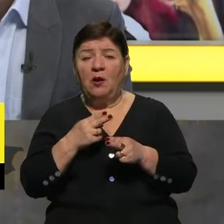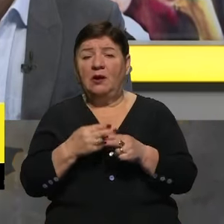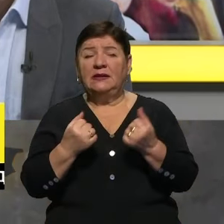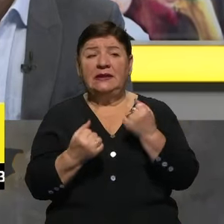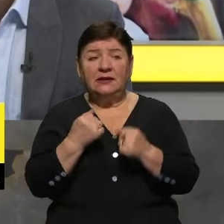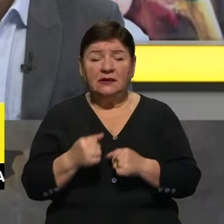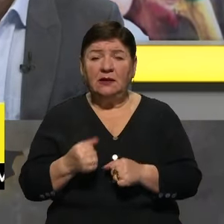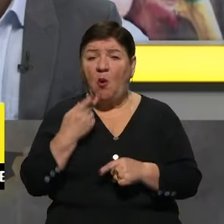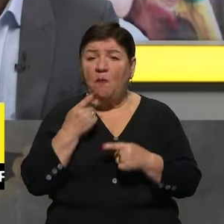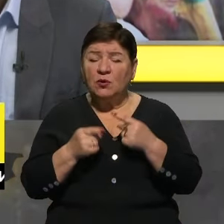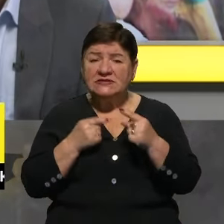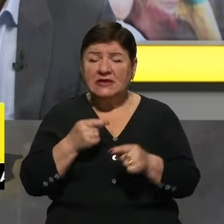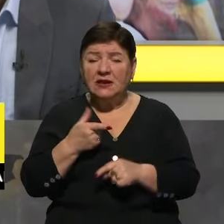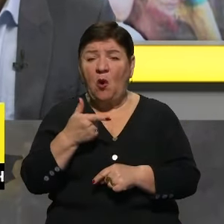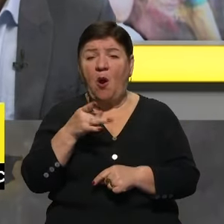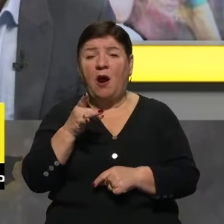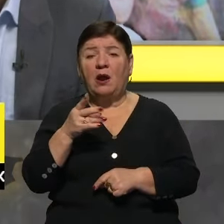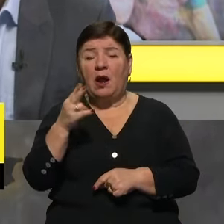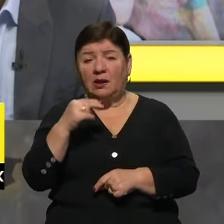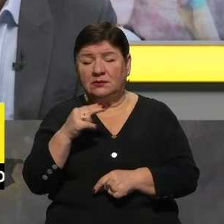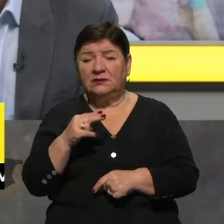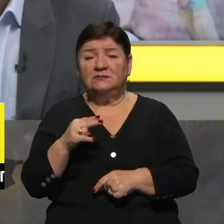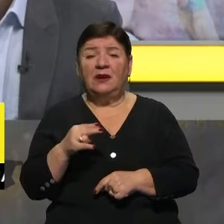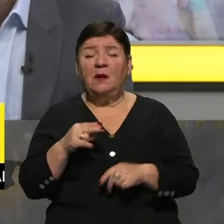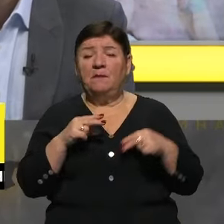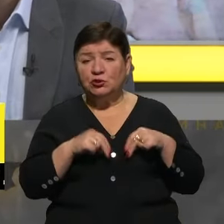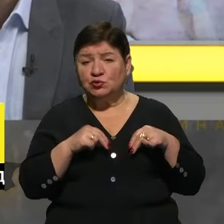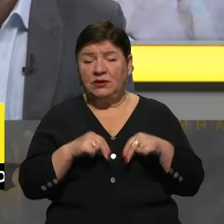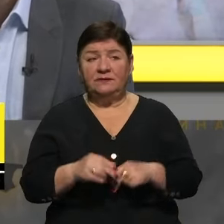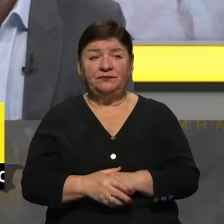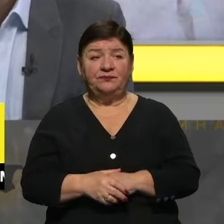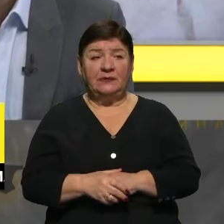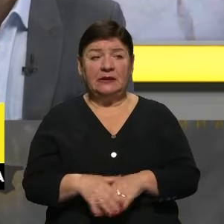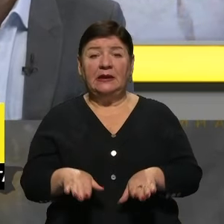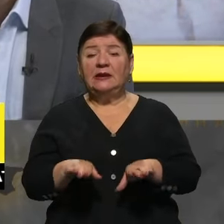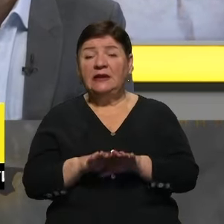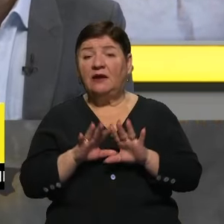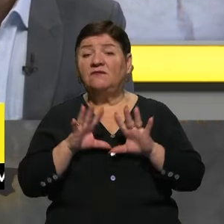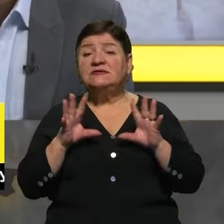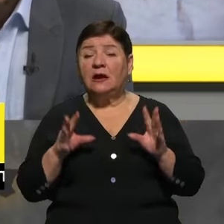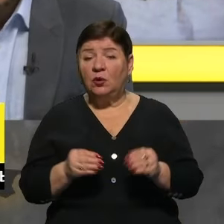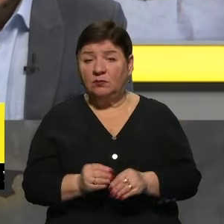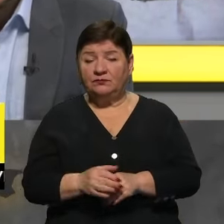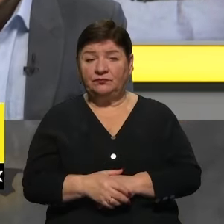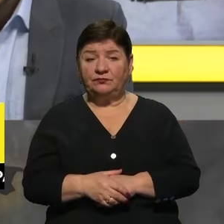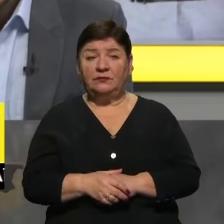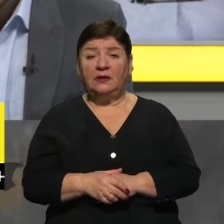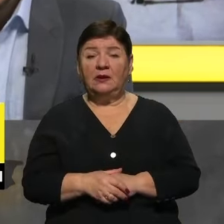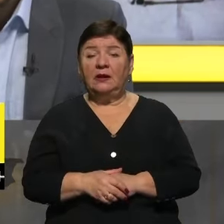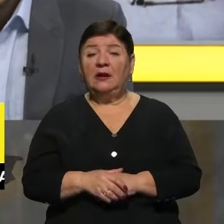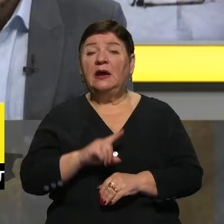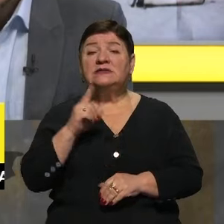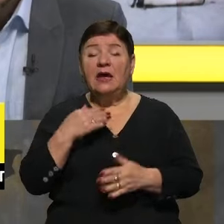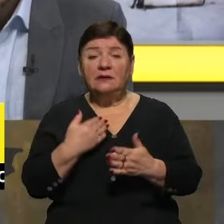постійно там гради у них, це як по умолчанню працює. Ну так, загалом. Власне так, за даними